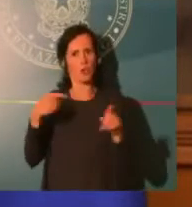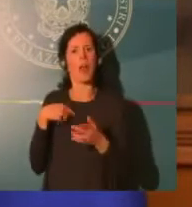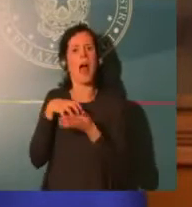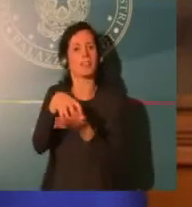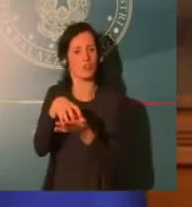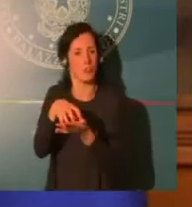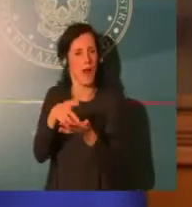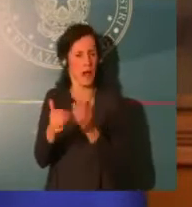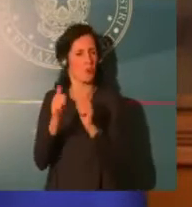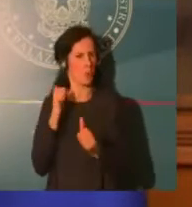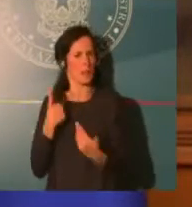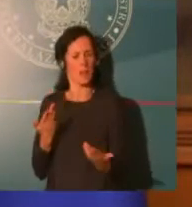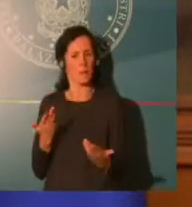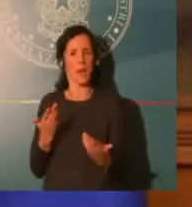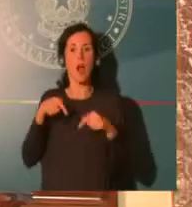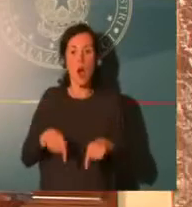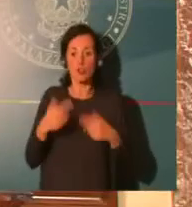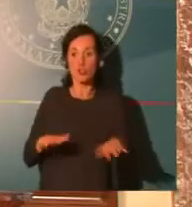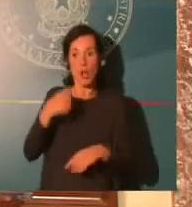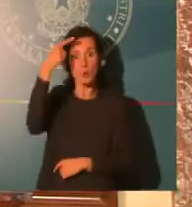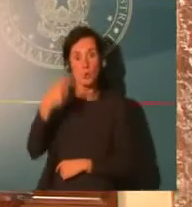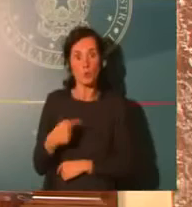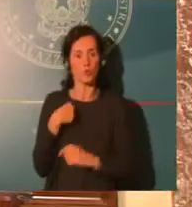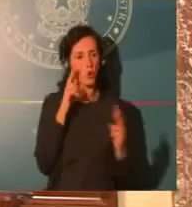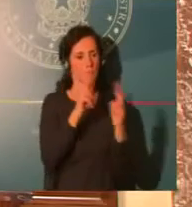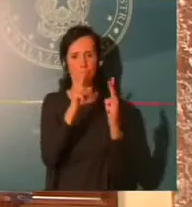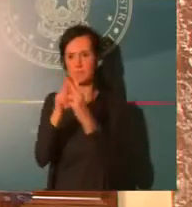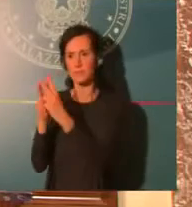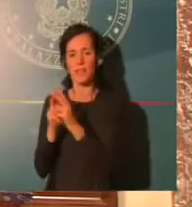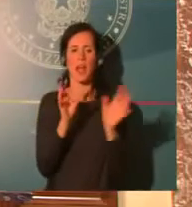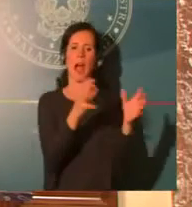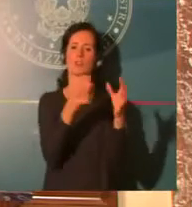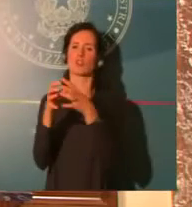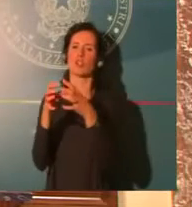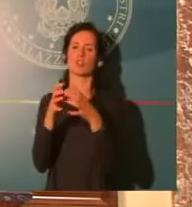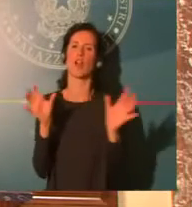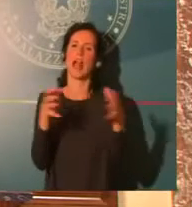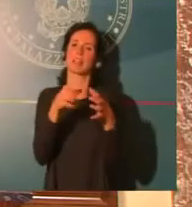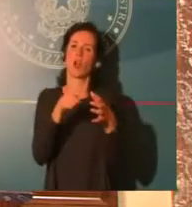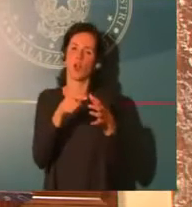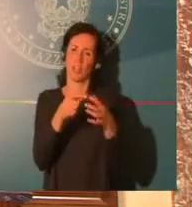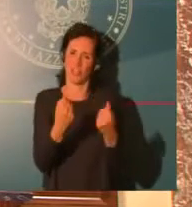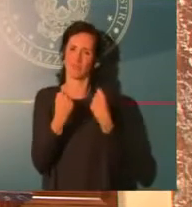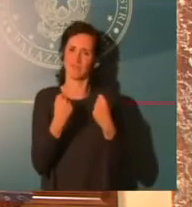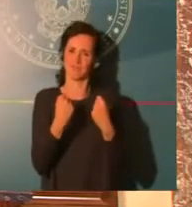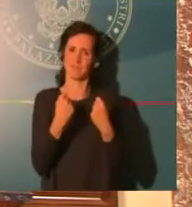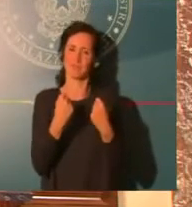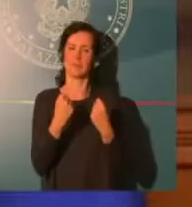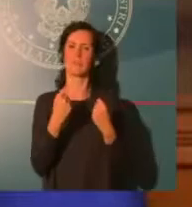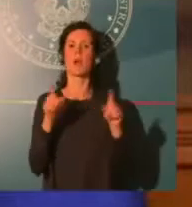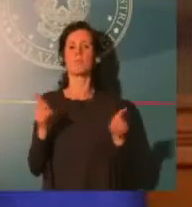tradizionalmente più accreditate, da stamattina con il Ministro Gualtieri e con il Ministro Battonelli. Ci rendiamo conto